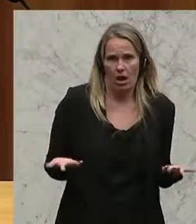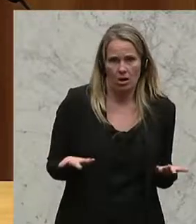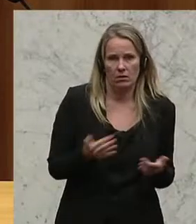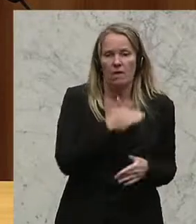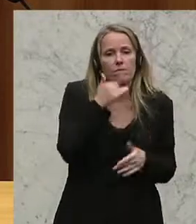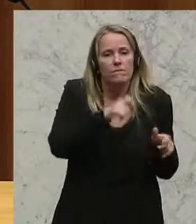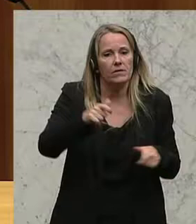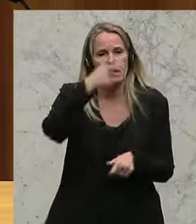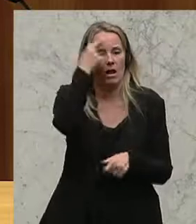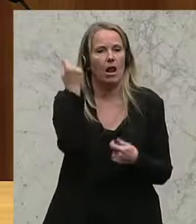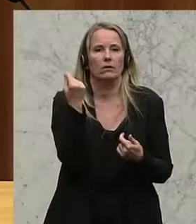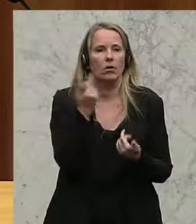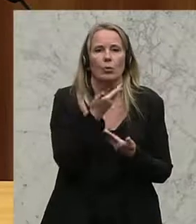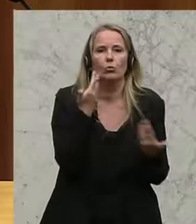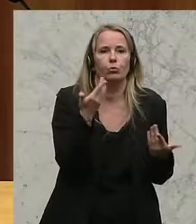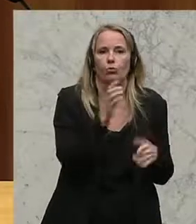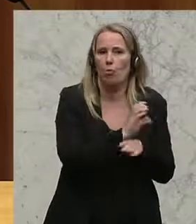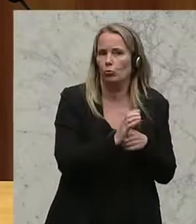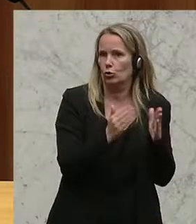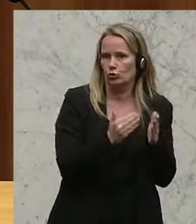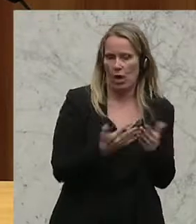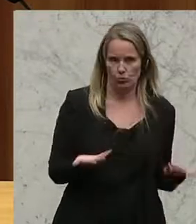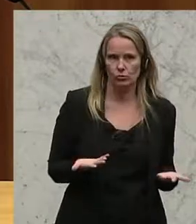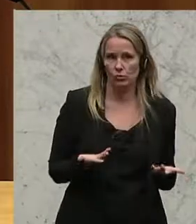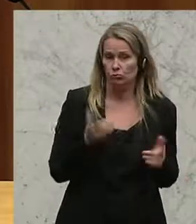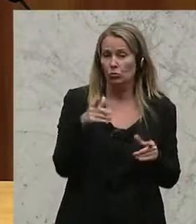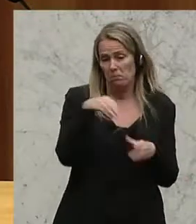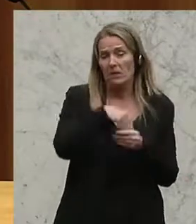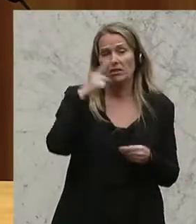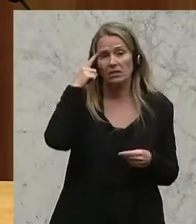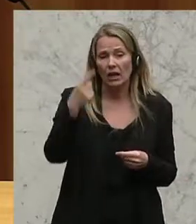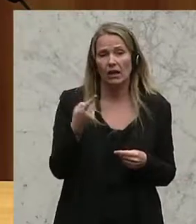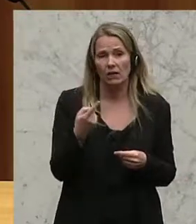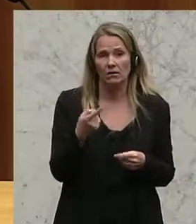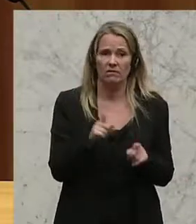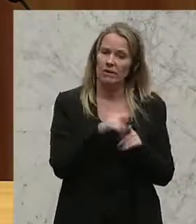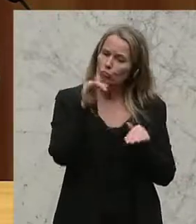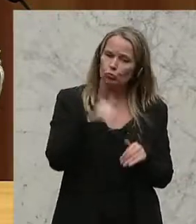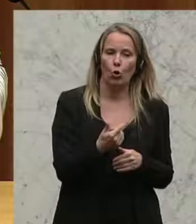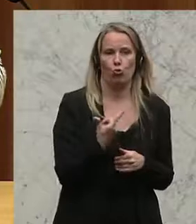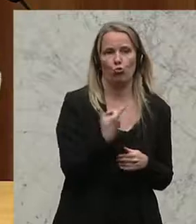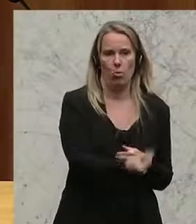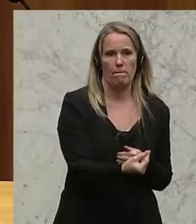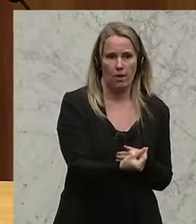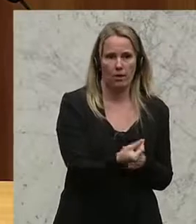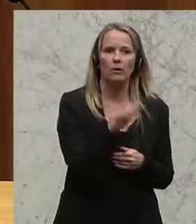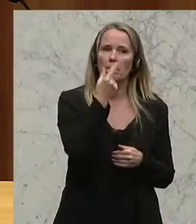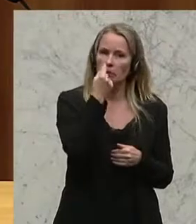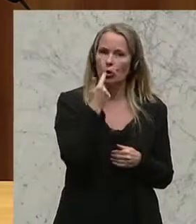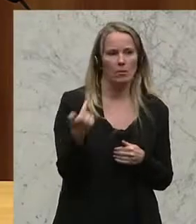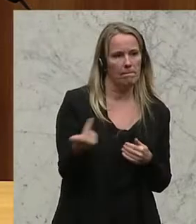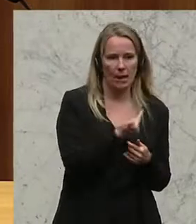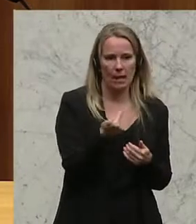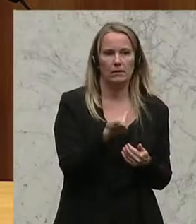Viele haben überhaupt kein EDV-Gerät zu Hause. Das ist zu bedenken, dass man eigentlich doppelklässig fahren müsste, damit man beides